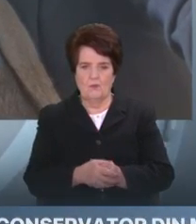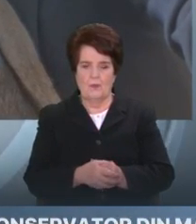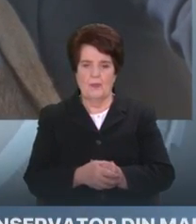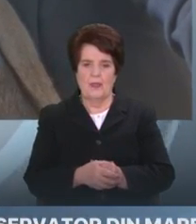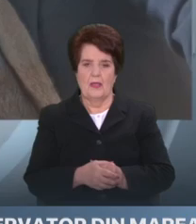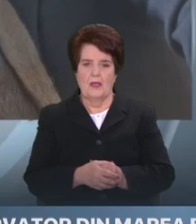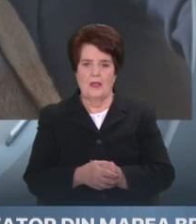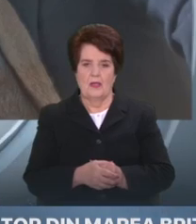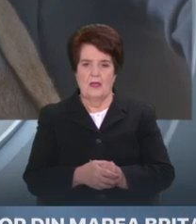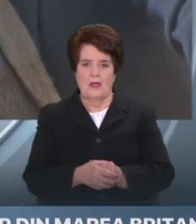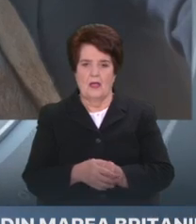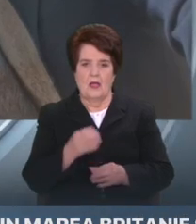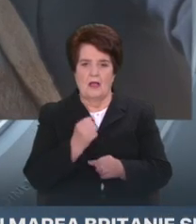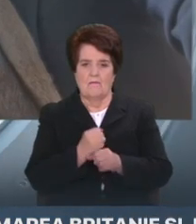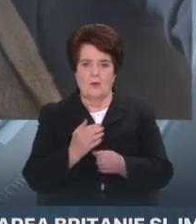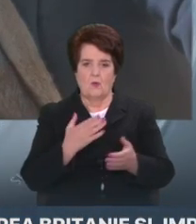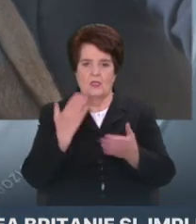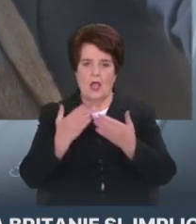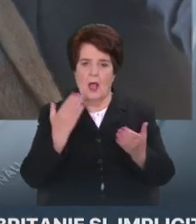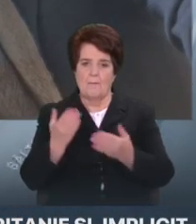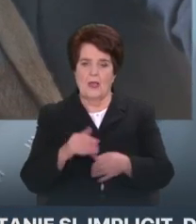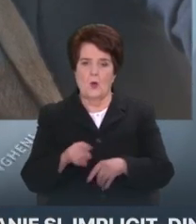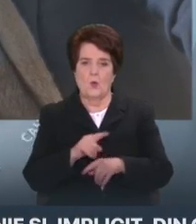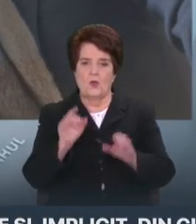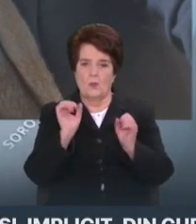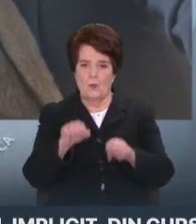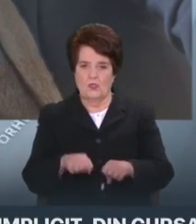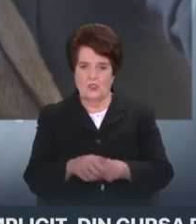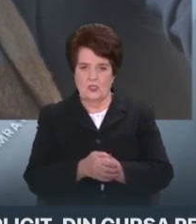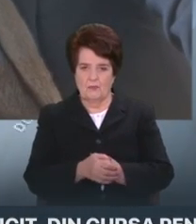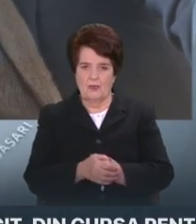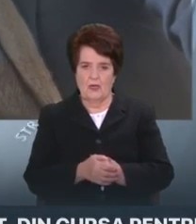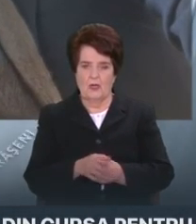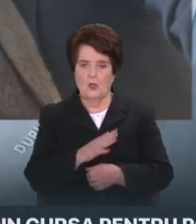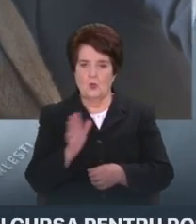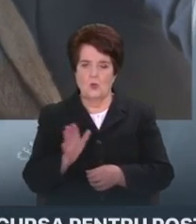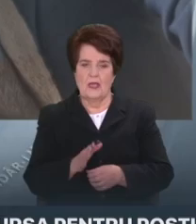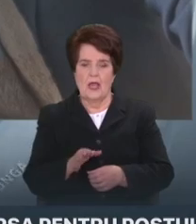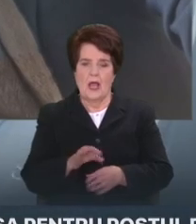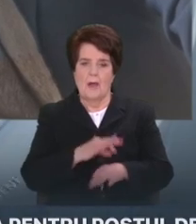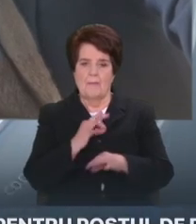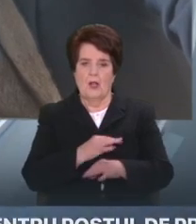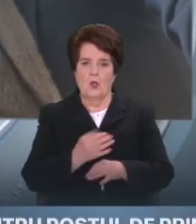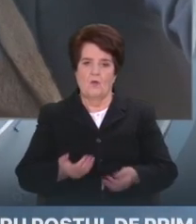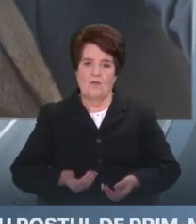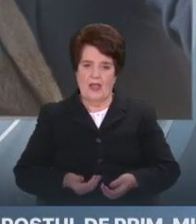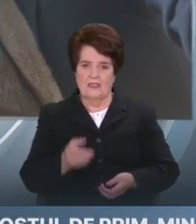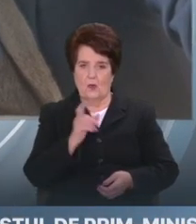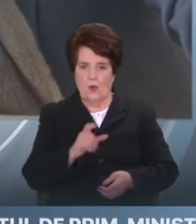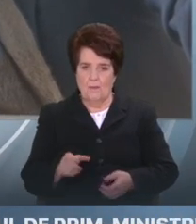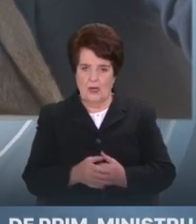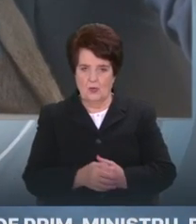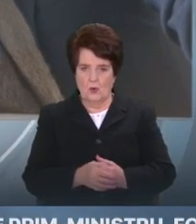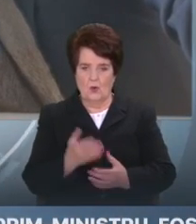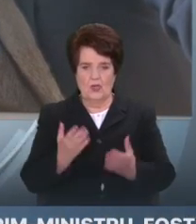Noi am făcut apel acolo unde este posibil și nu se pune în pericol viața cetățenilor dacă nu